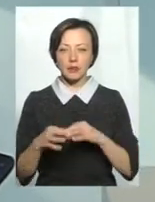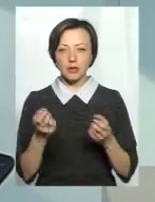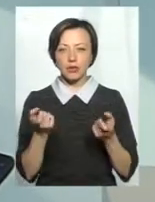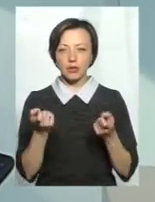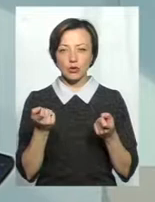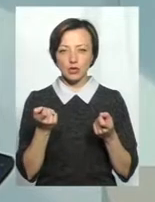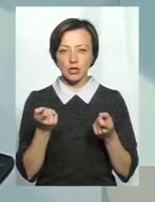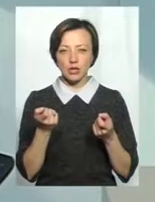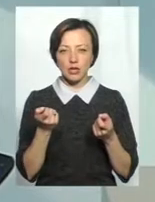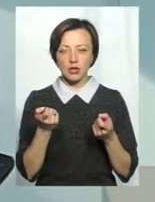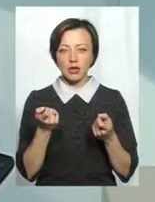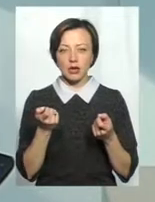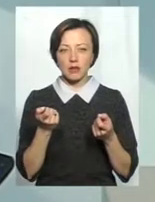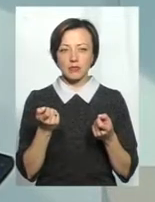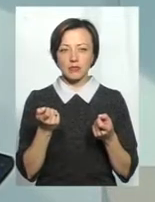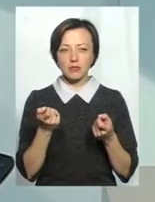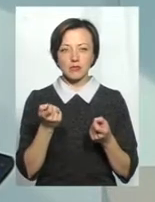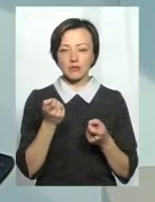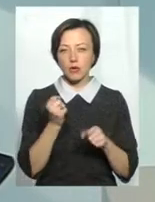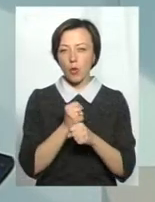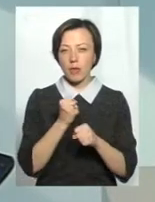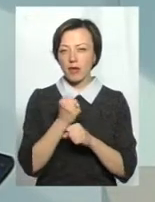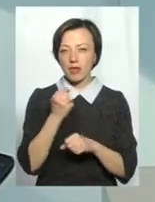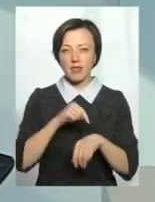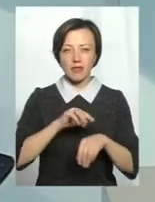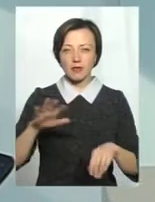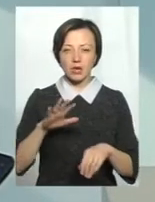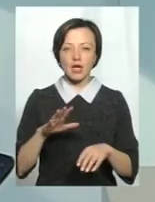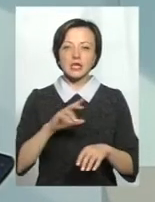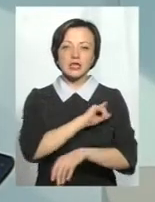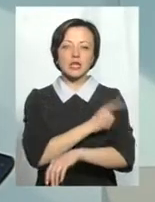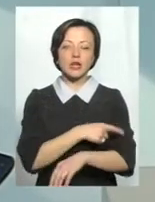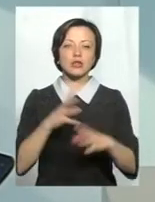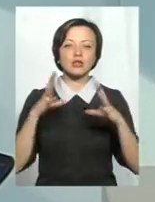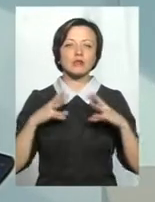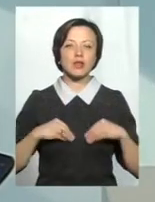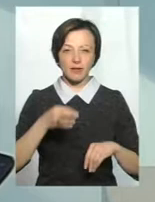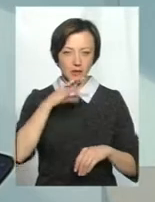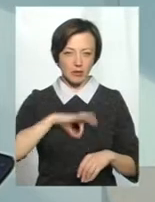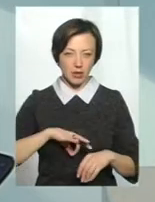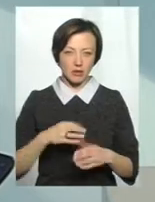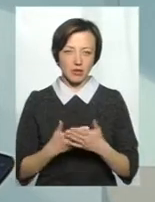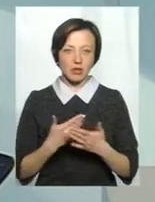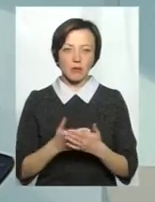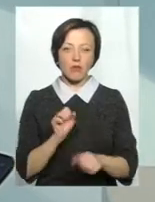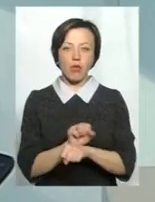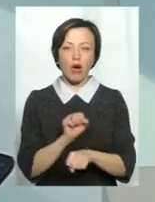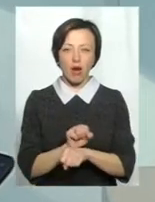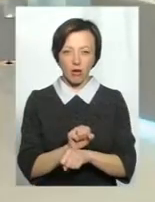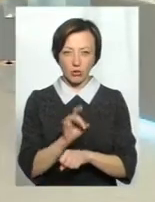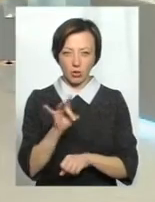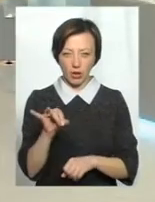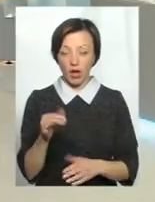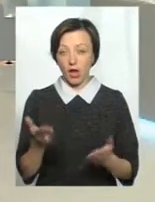голкотерапію. Наприклад, сильні заспокіючі, ті ж самі блокатори. Але